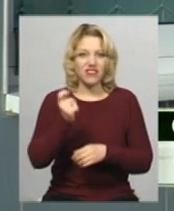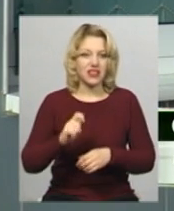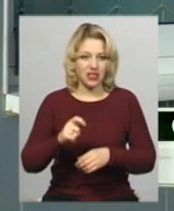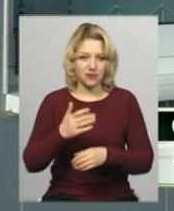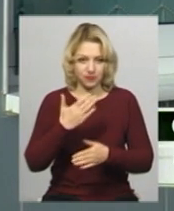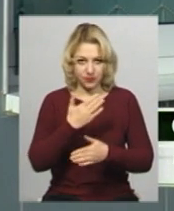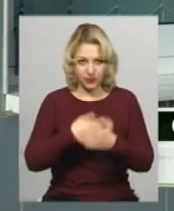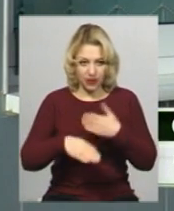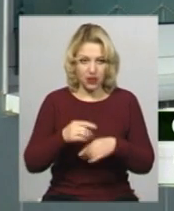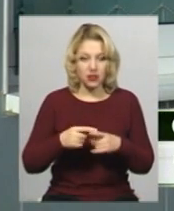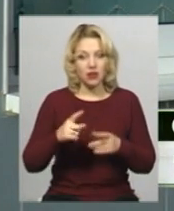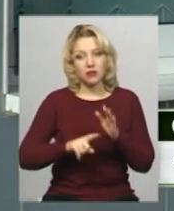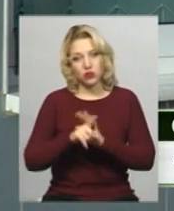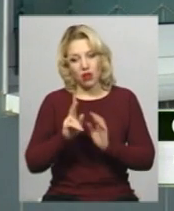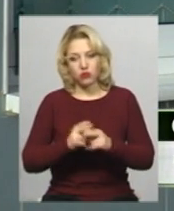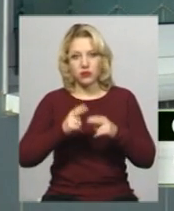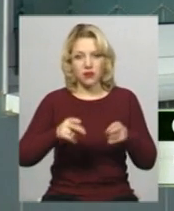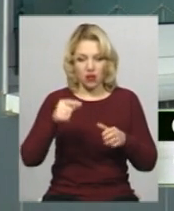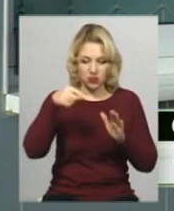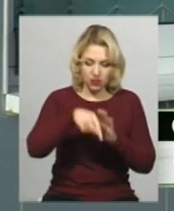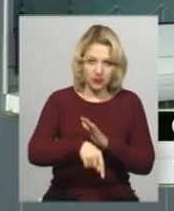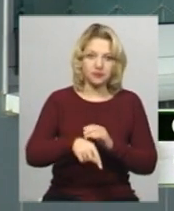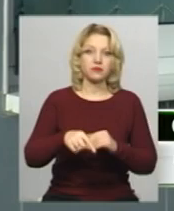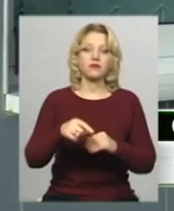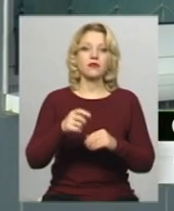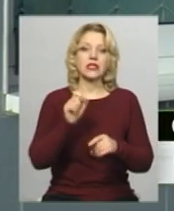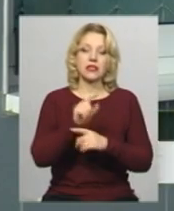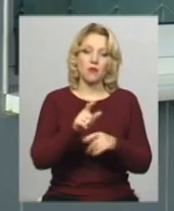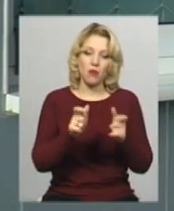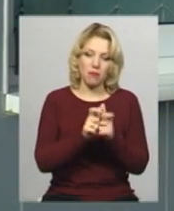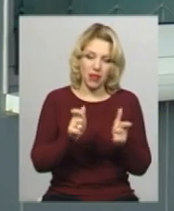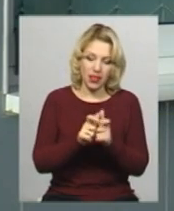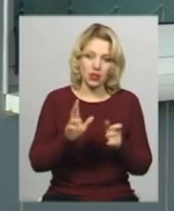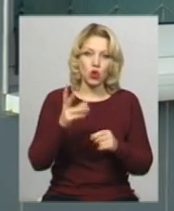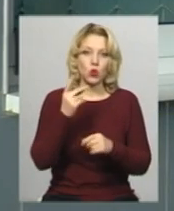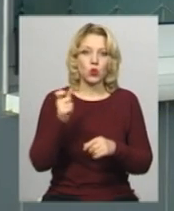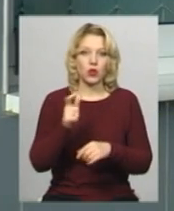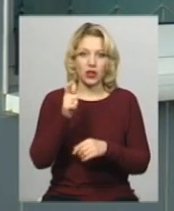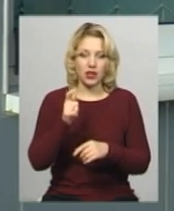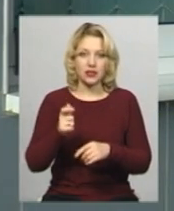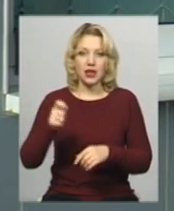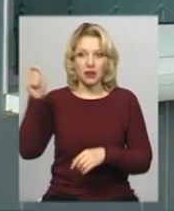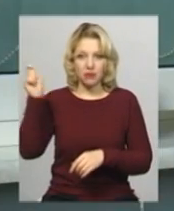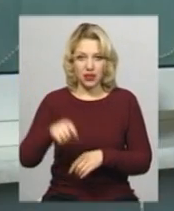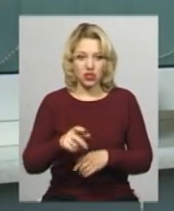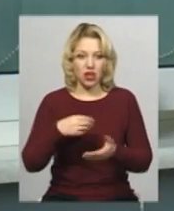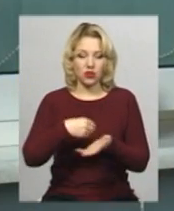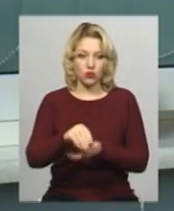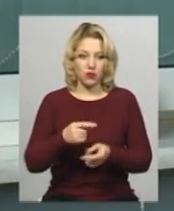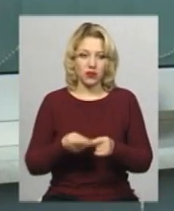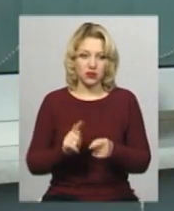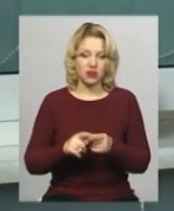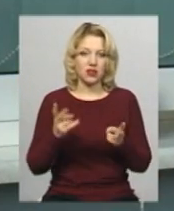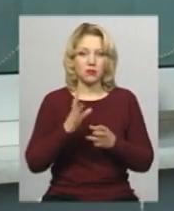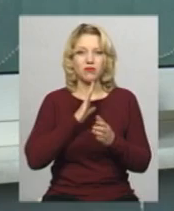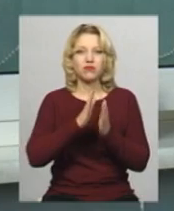на станцію, замовляти білет, а потім другий раз приїжджати і викупляти його. Або доводилось